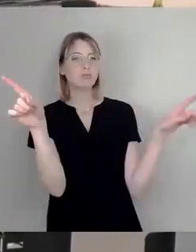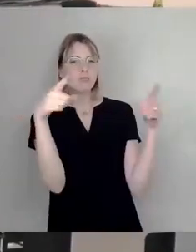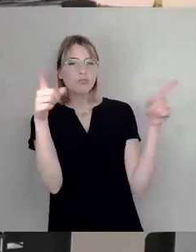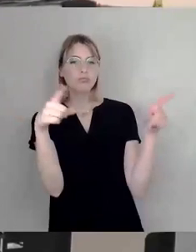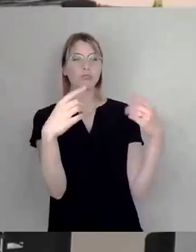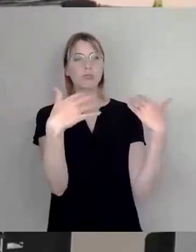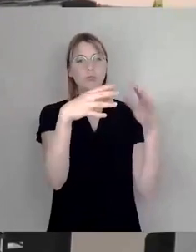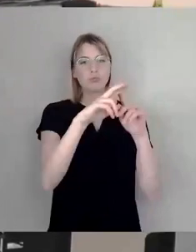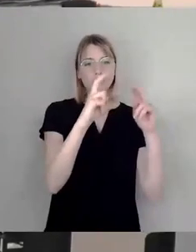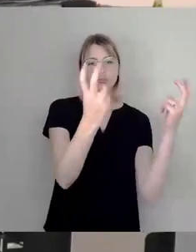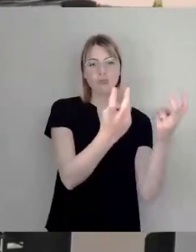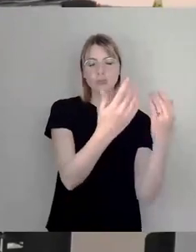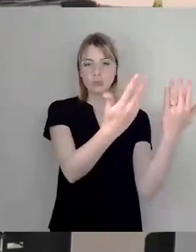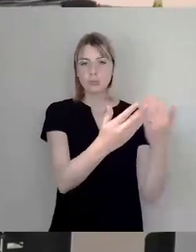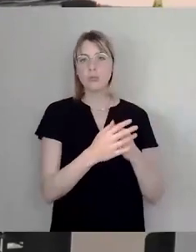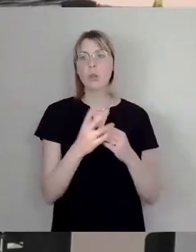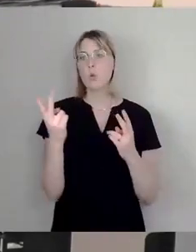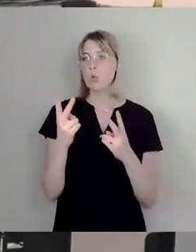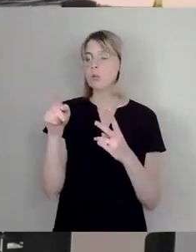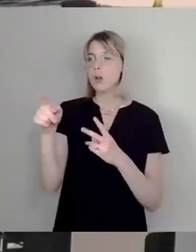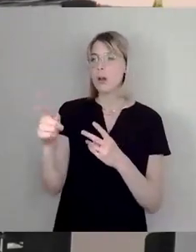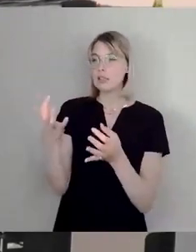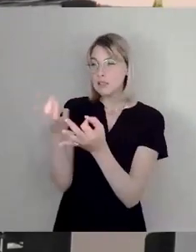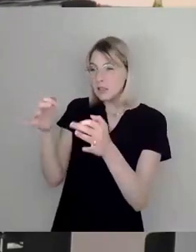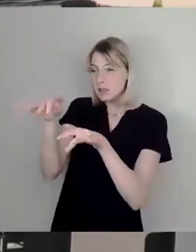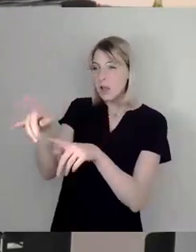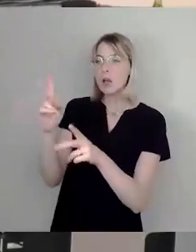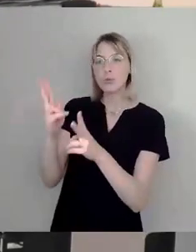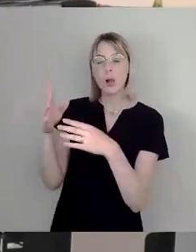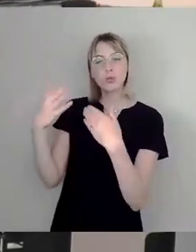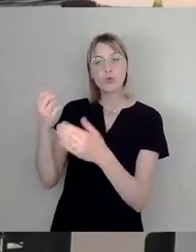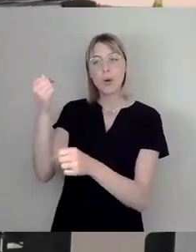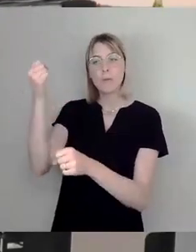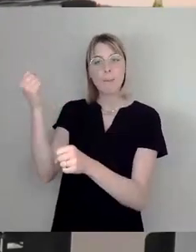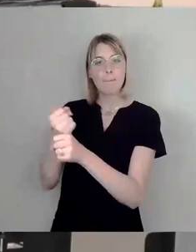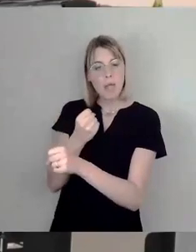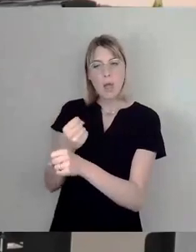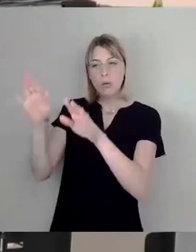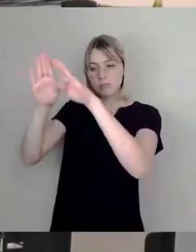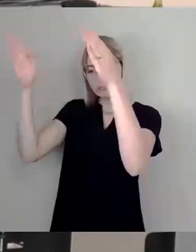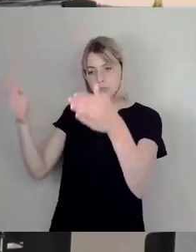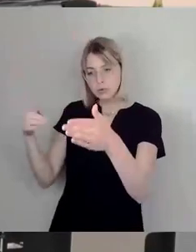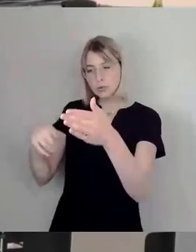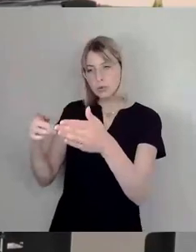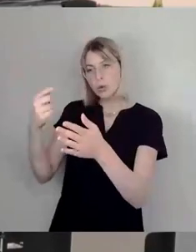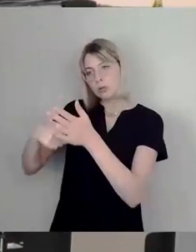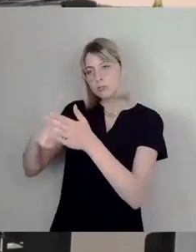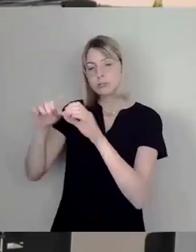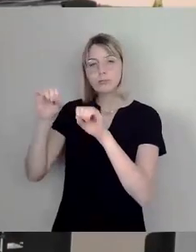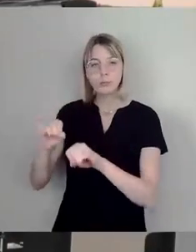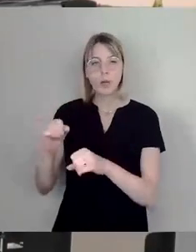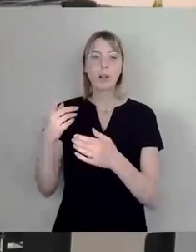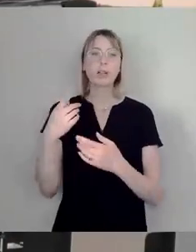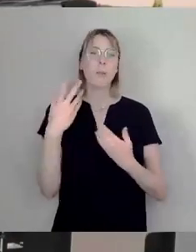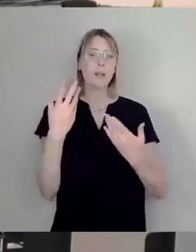und das ist ja genau der Charakter, dass eben alles anders ist und diese Unsicherheit, die damit einhergeht, wird